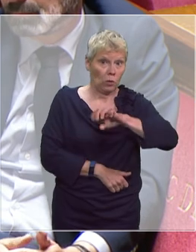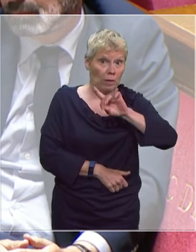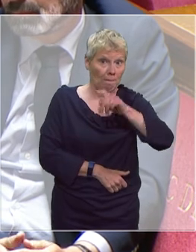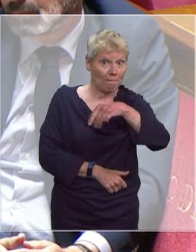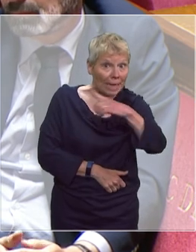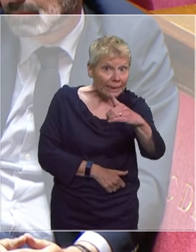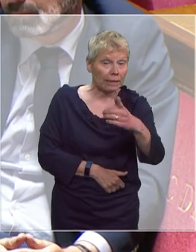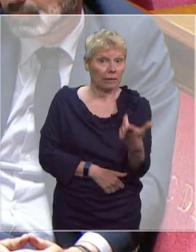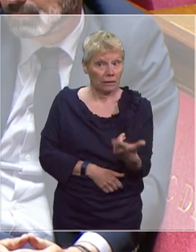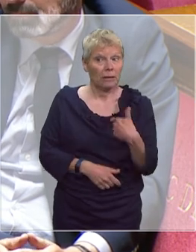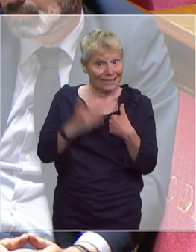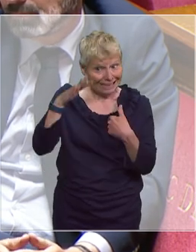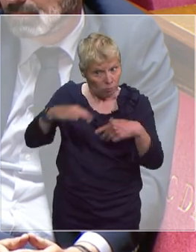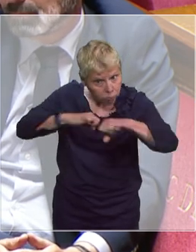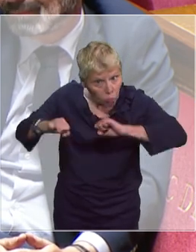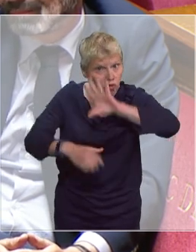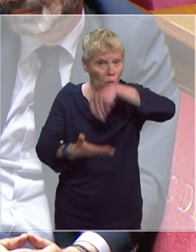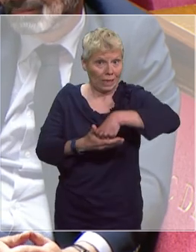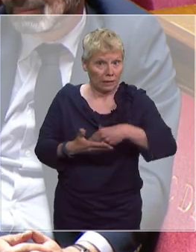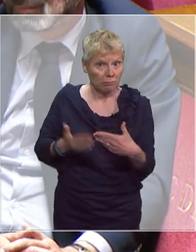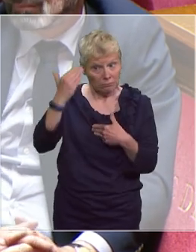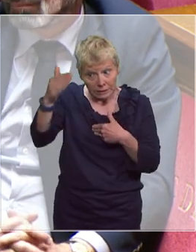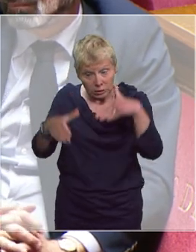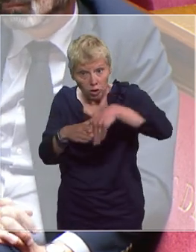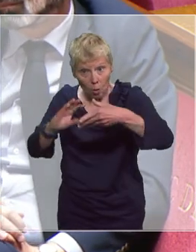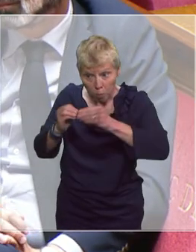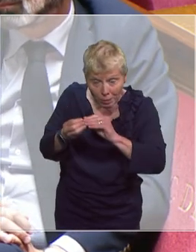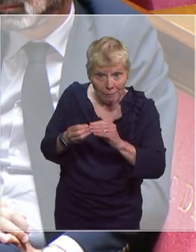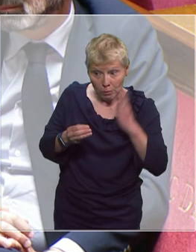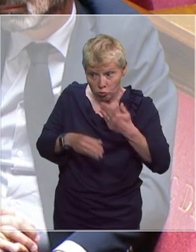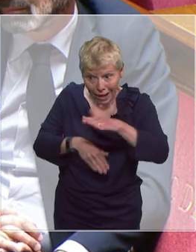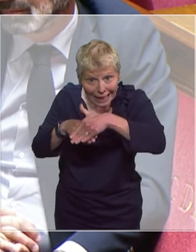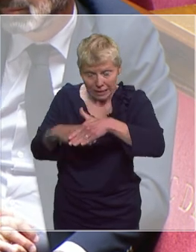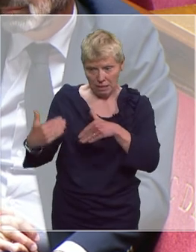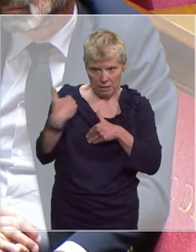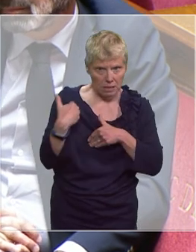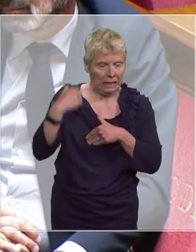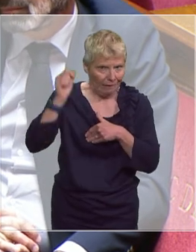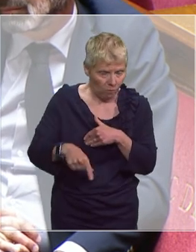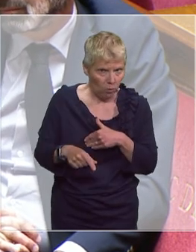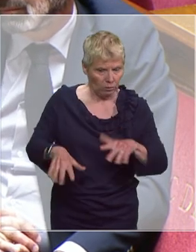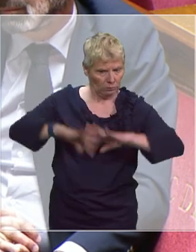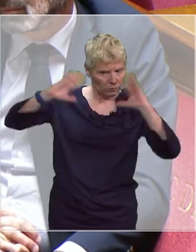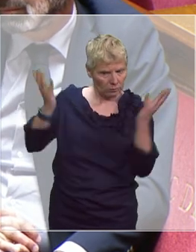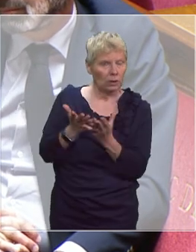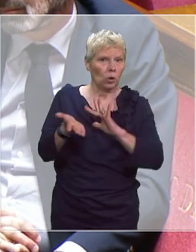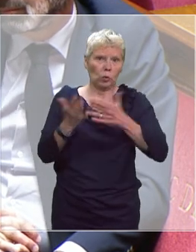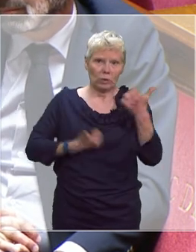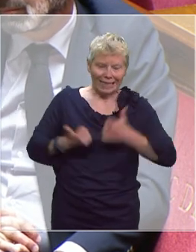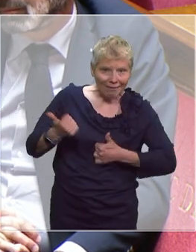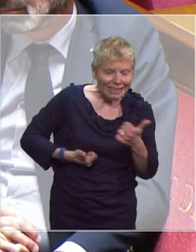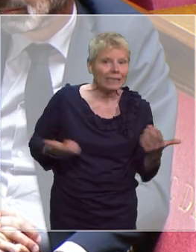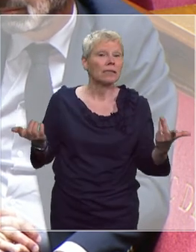et'elles le font, se mobiliser pour nous dire lorsqu'il y a des difficultés et lorsqu'elles ont besoin d'aide, c'est l'ensemble des services de l'Etat, des